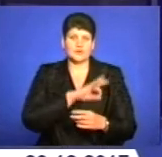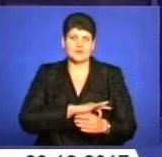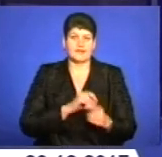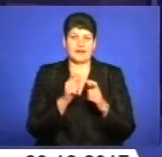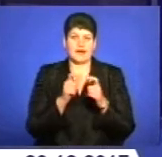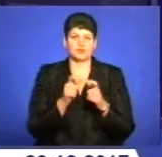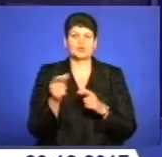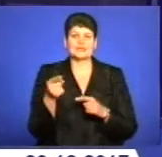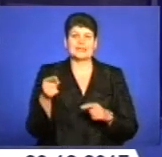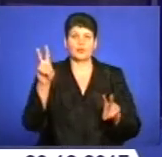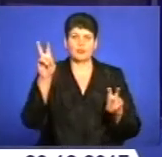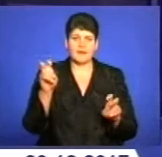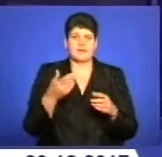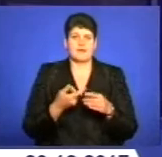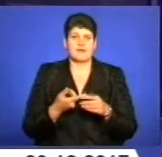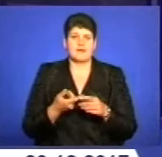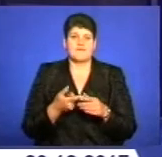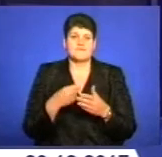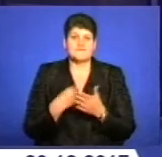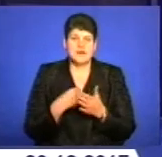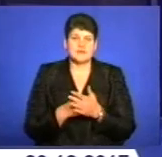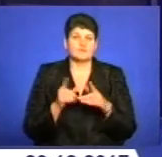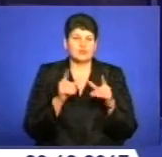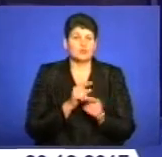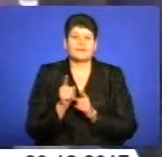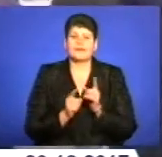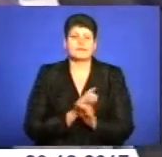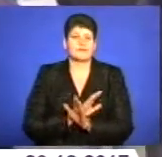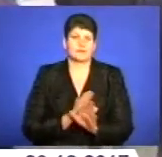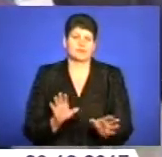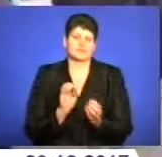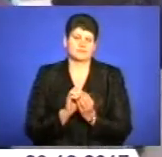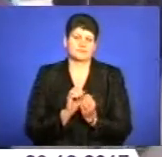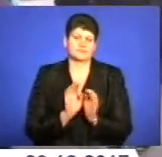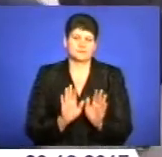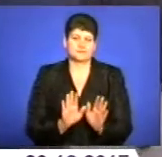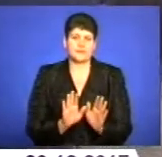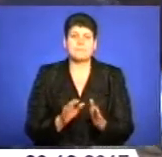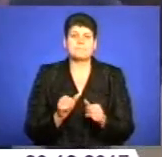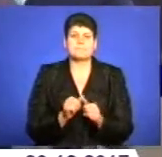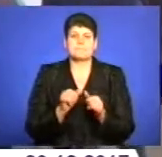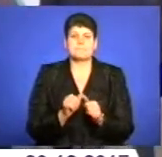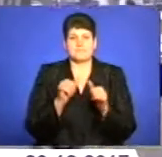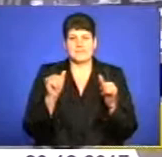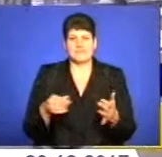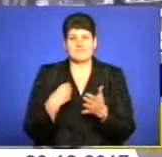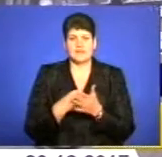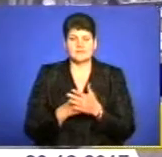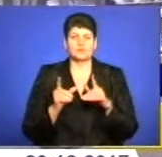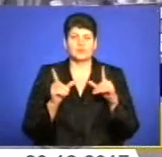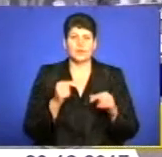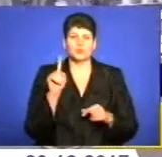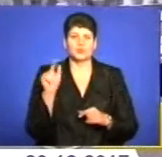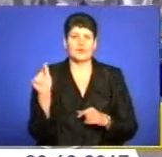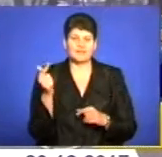тернополянина чи електронний квиток, вартість проїзду не зміниться. Підняти вартість проїзду на одну гривню для тих,